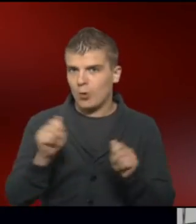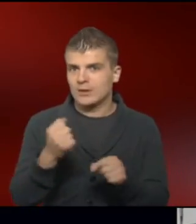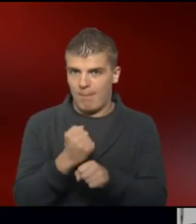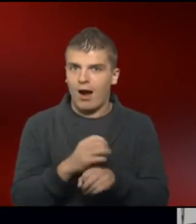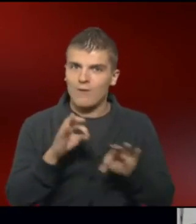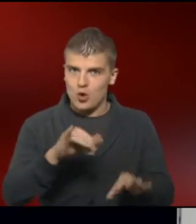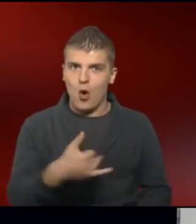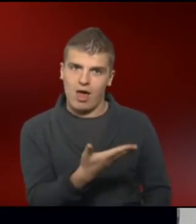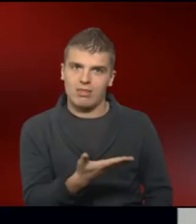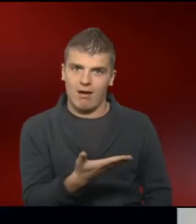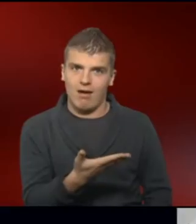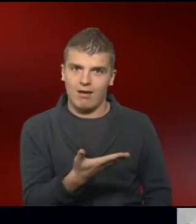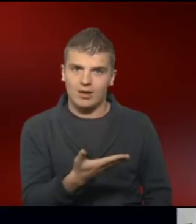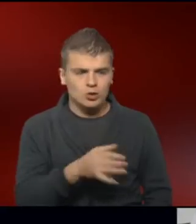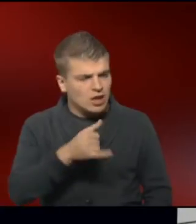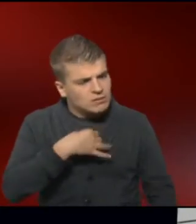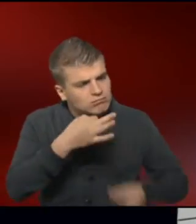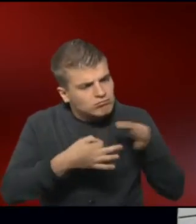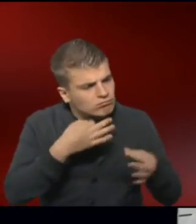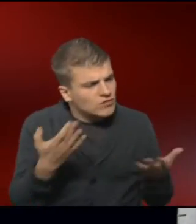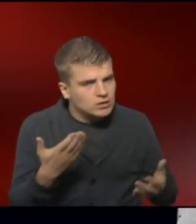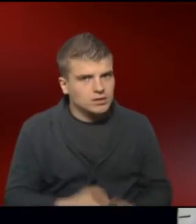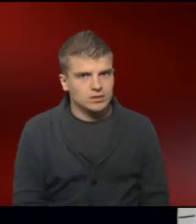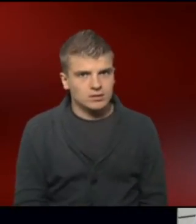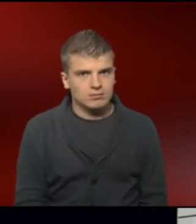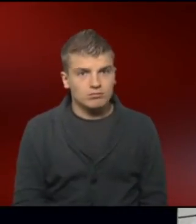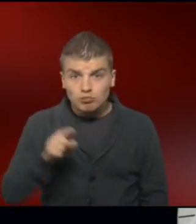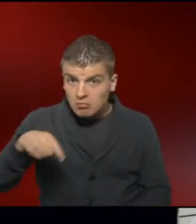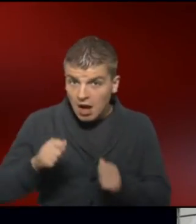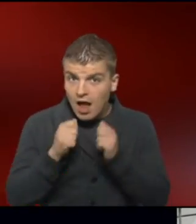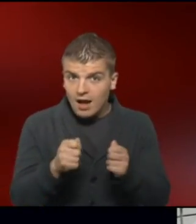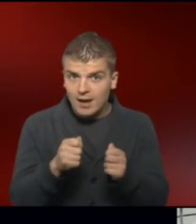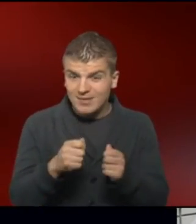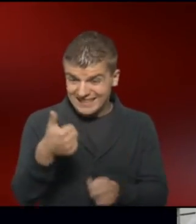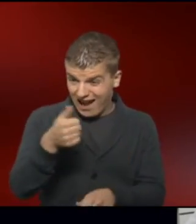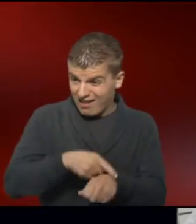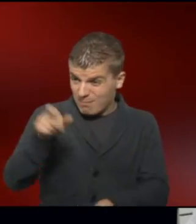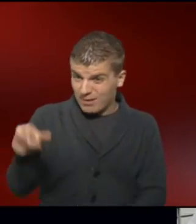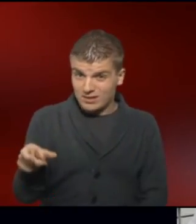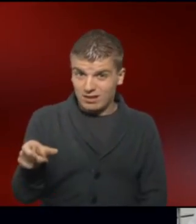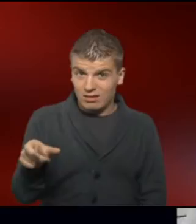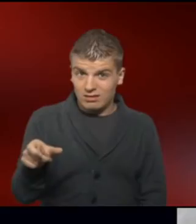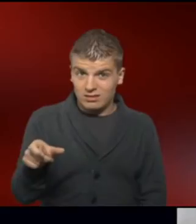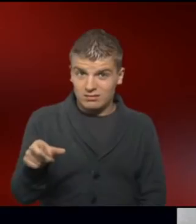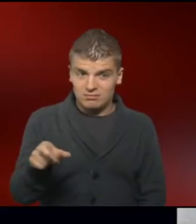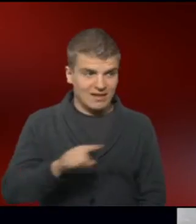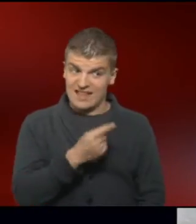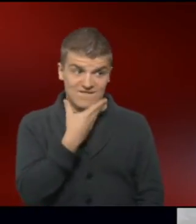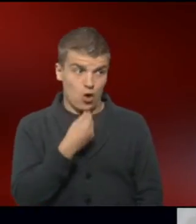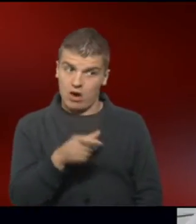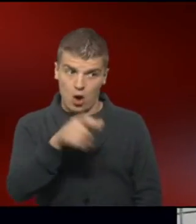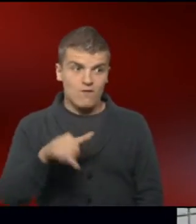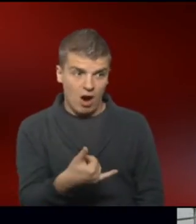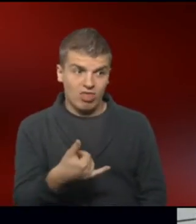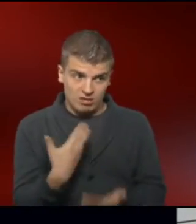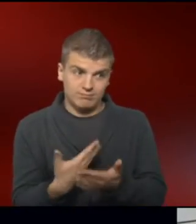und das Ganze hinterfragen. Und dabei kam raus, dass ein Patient sehr unfreundlich zu